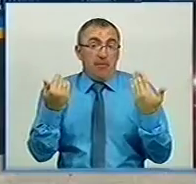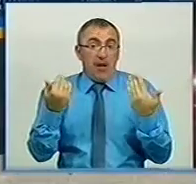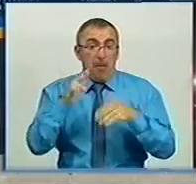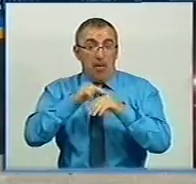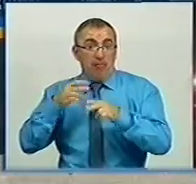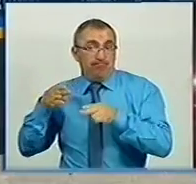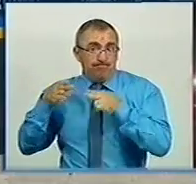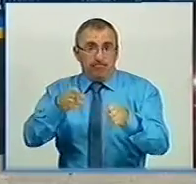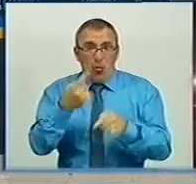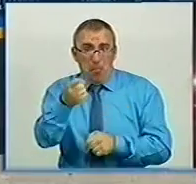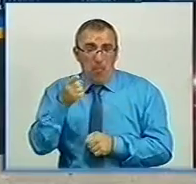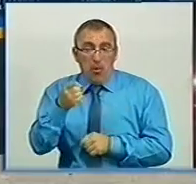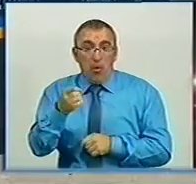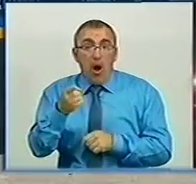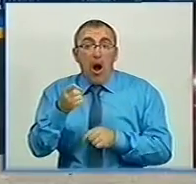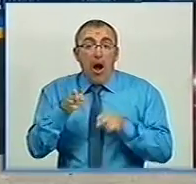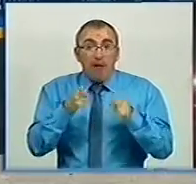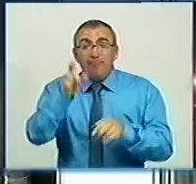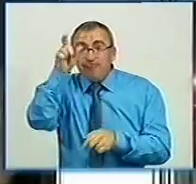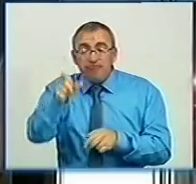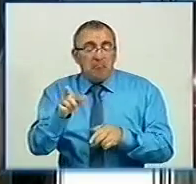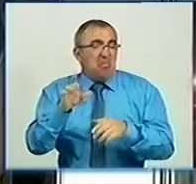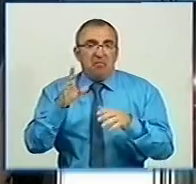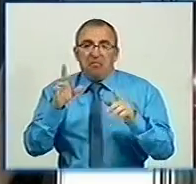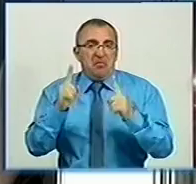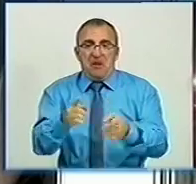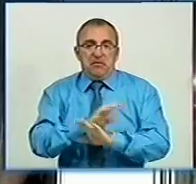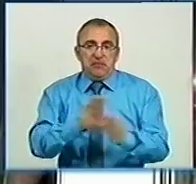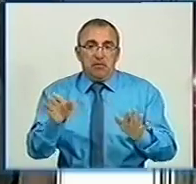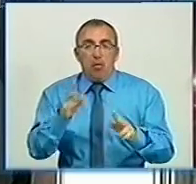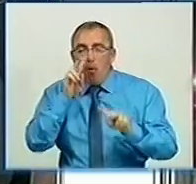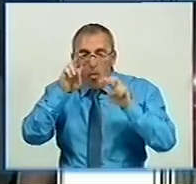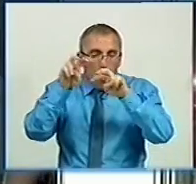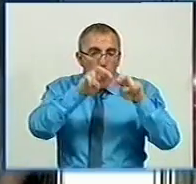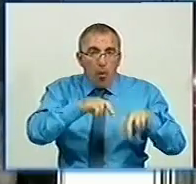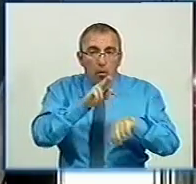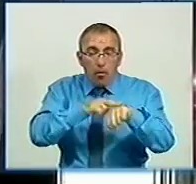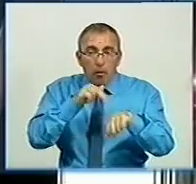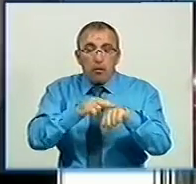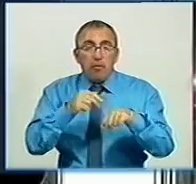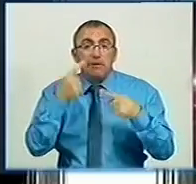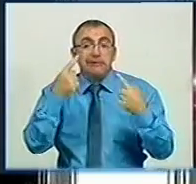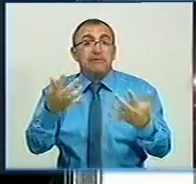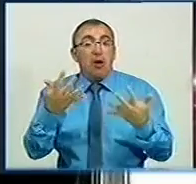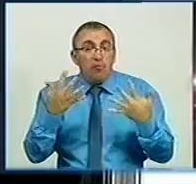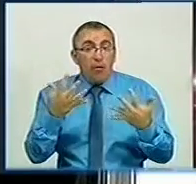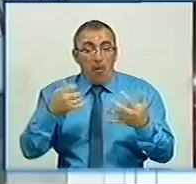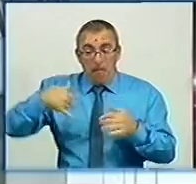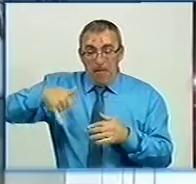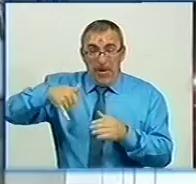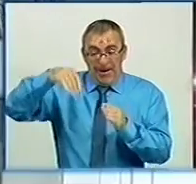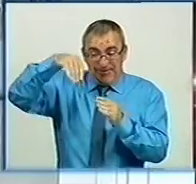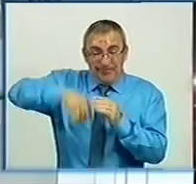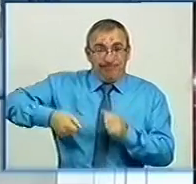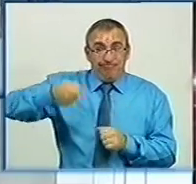викликом менш ніж за хвилину, злодія вже не застала. Під час огляду міліція місця події правоохоронці з'ясували, що в пакунку, який